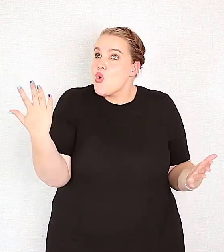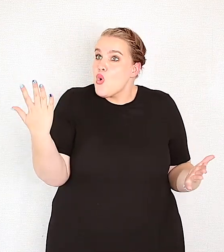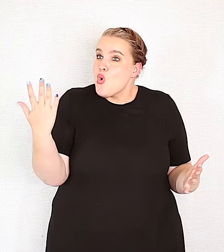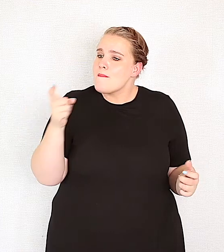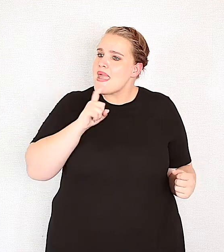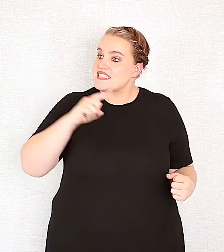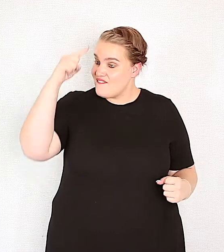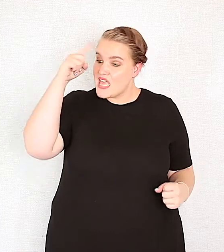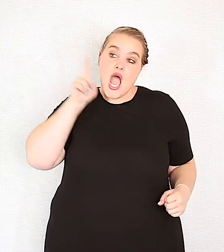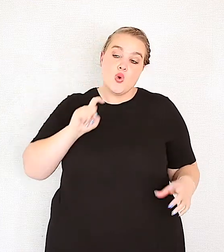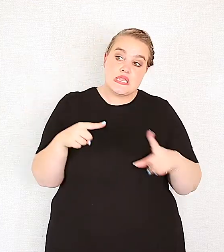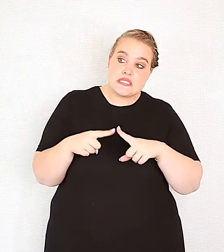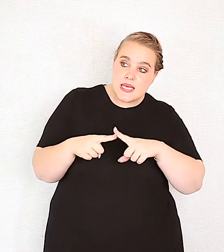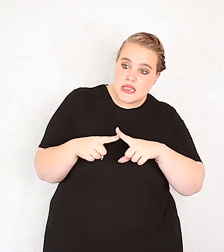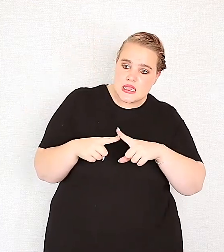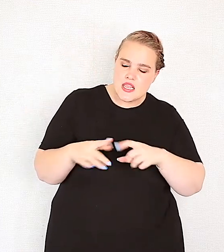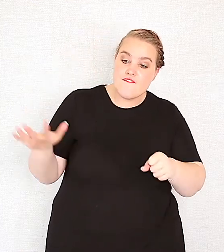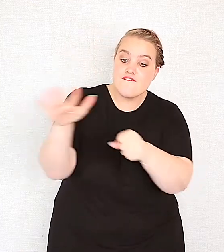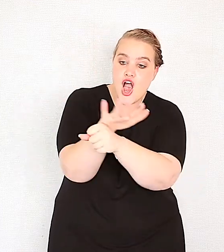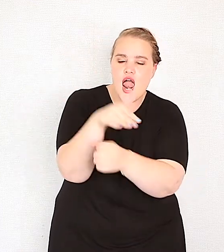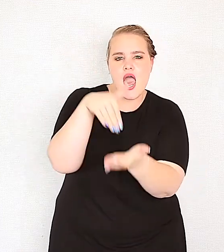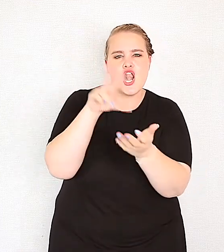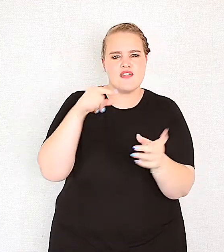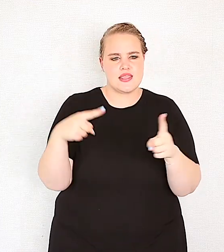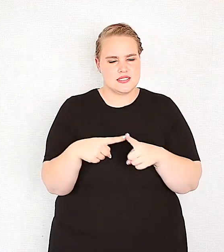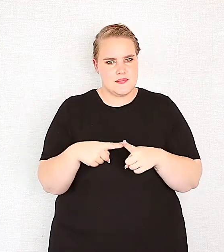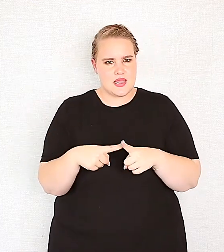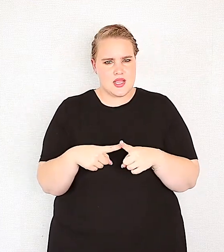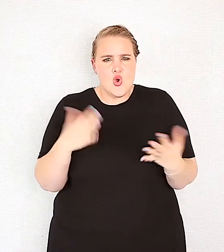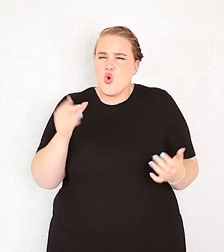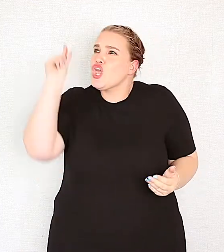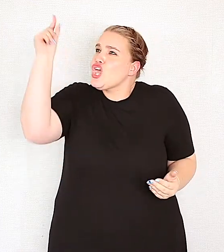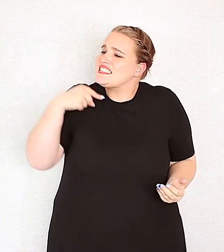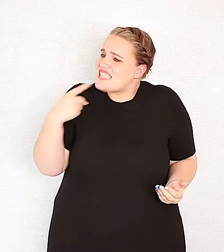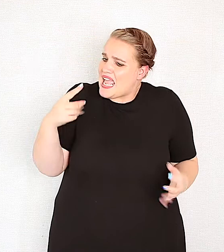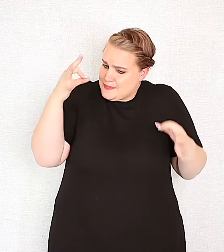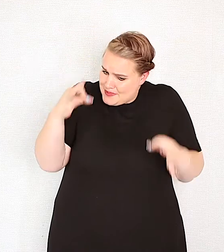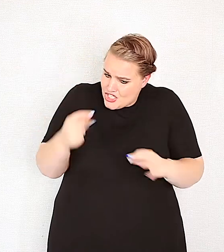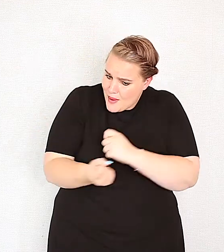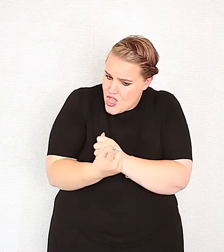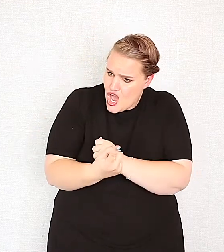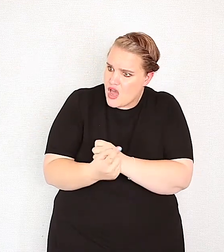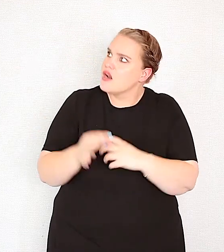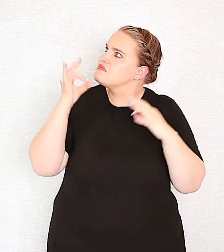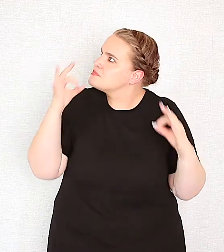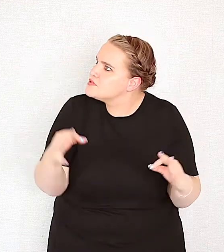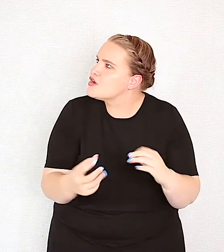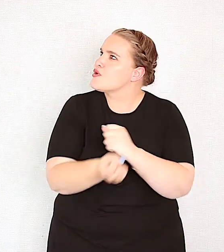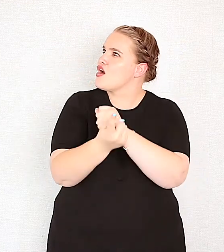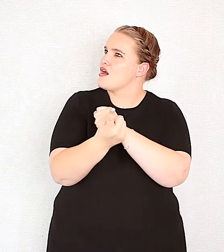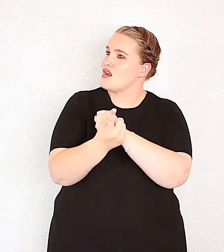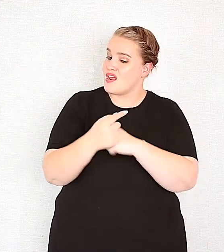hoe dit wat hulle geweet het van die oud-testament, hoe dit vervul is in die nieuwe testament. Jere, hoe jy gesê, dit wat gaan gebeur, gebeur, en